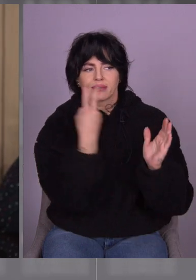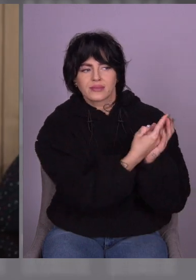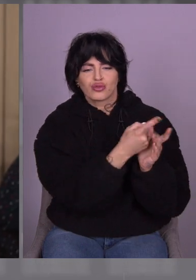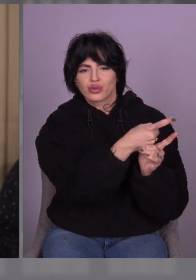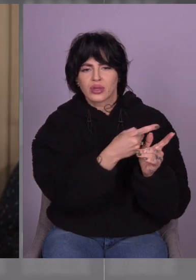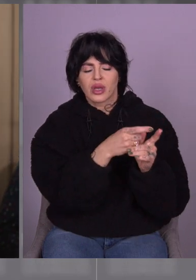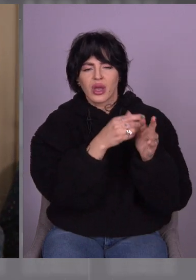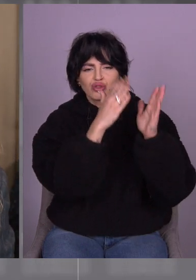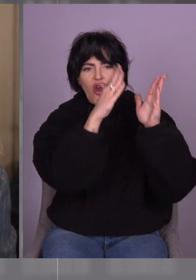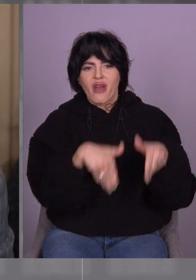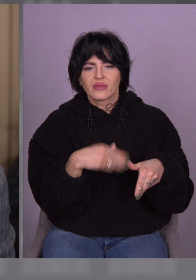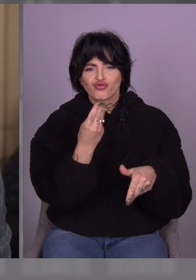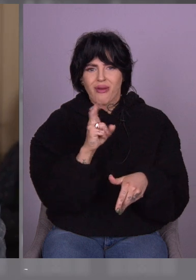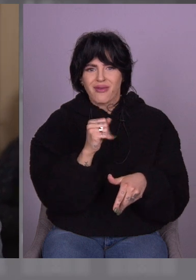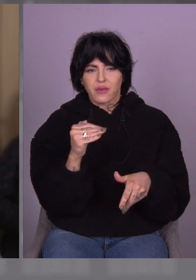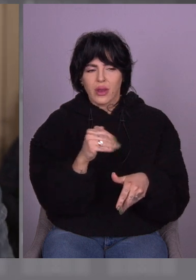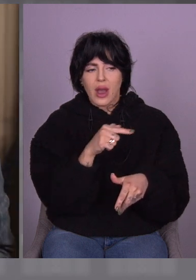в шафі було? А я зараз вам покажу.